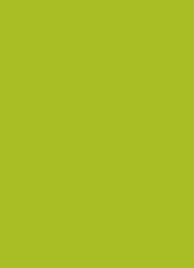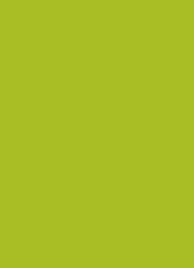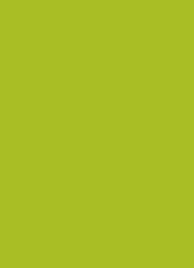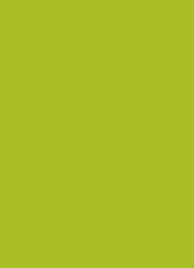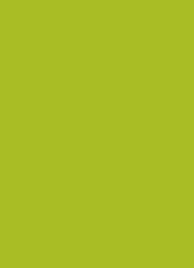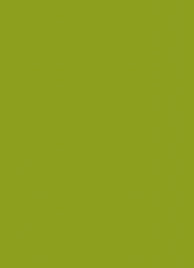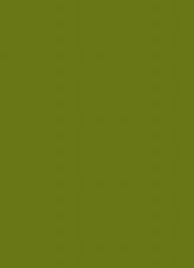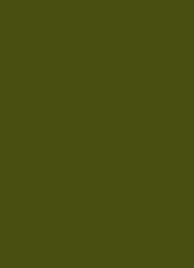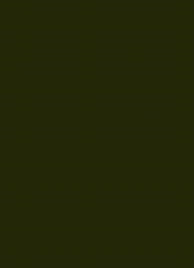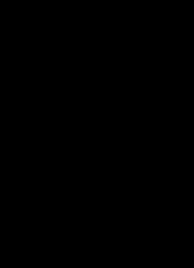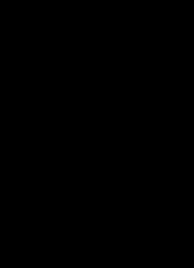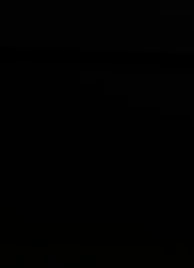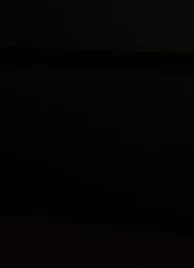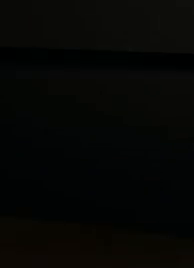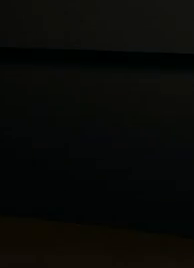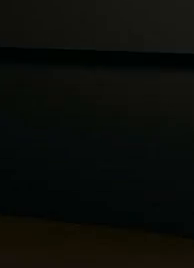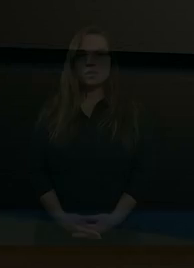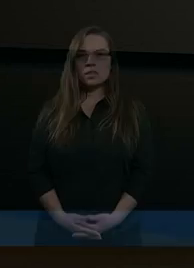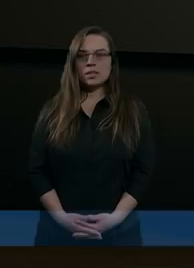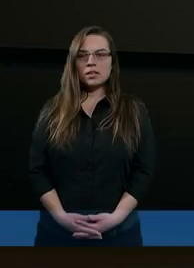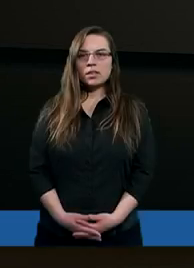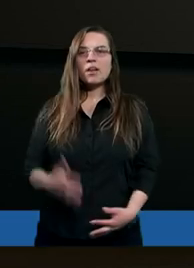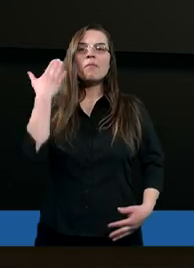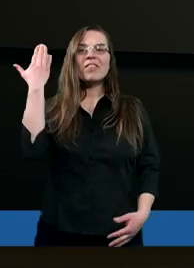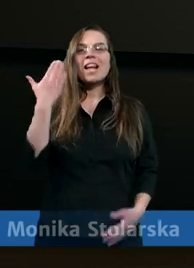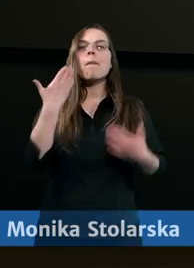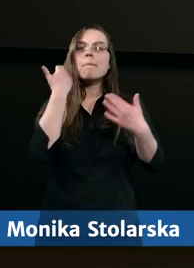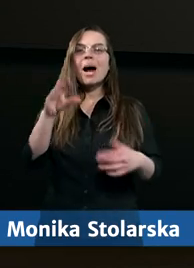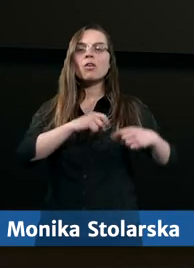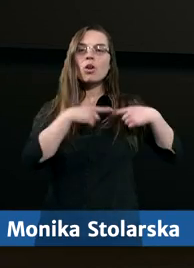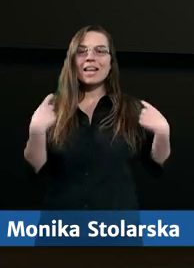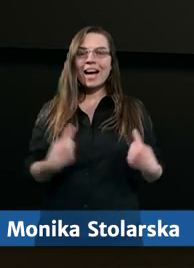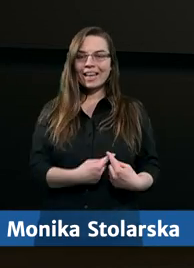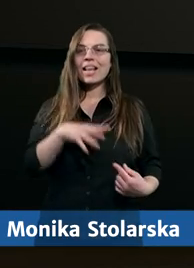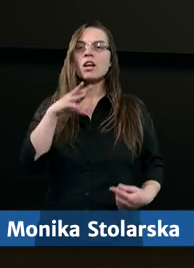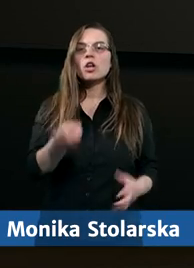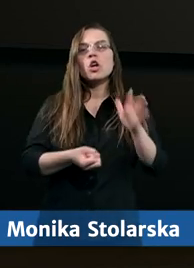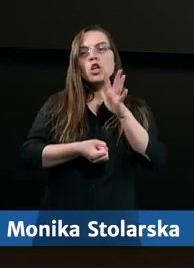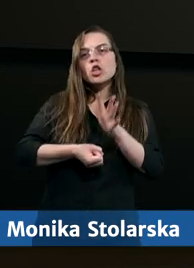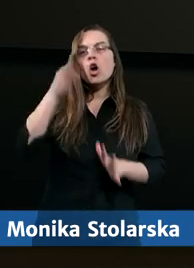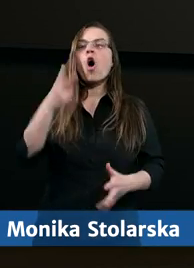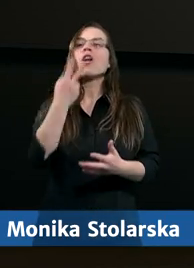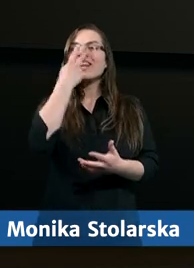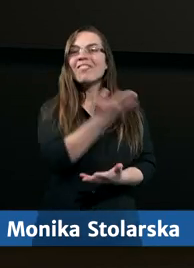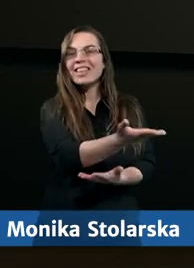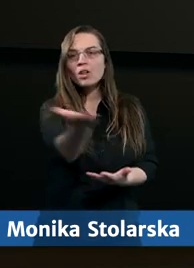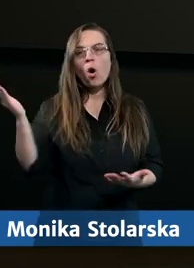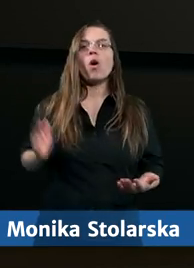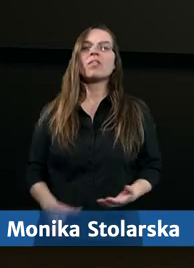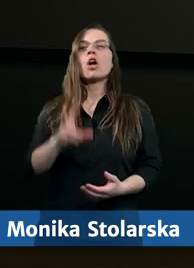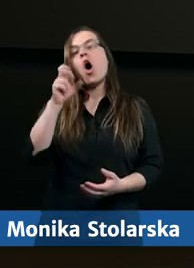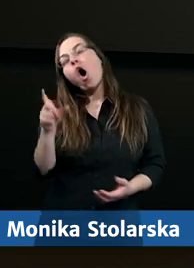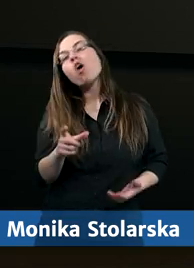Dziękujemy. Witam bardzo serdecznie drodzy widzowie, chociaż